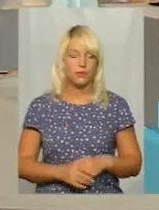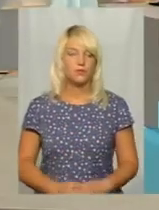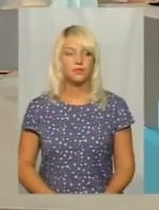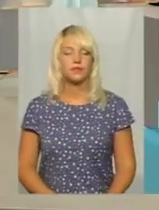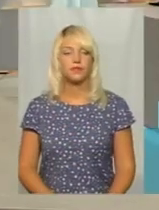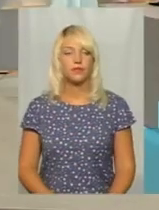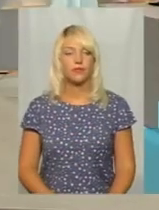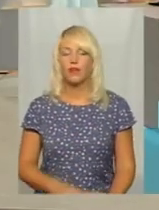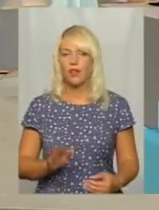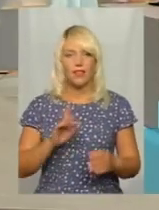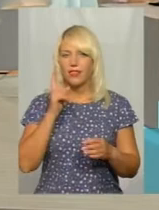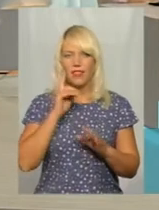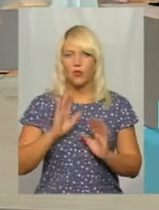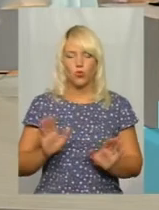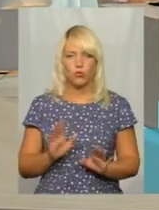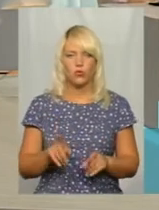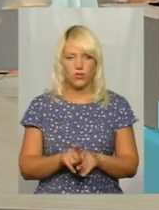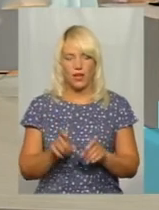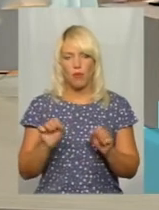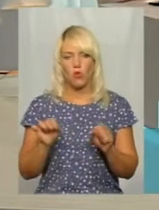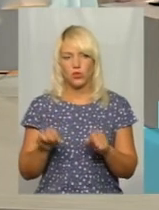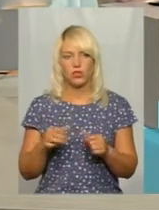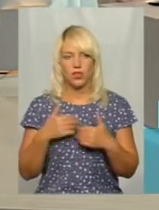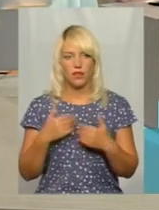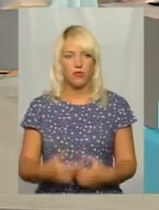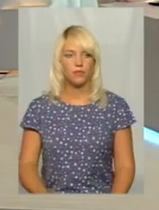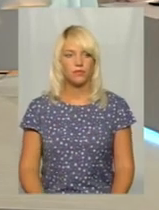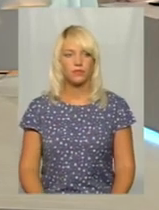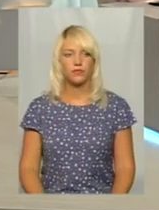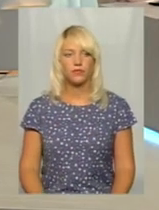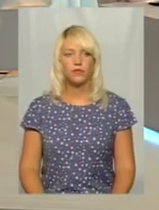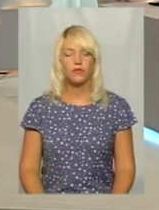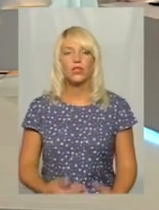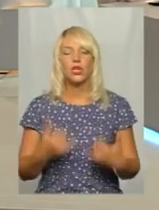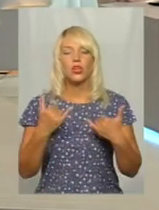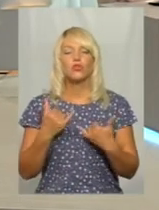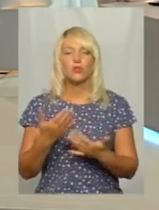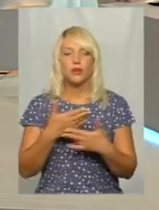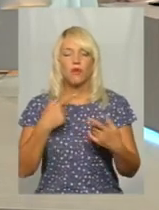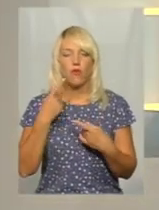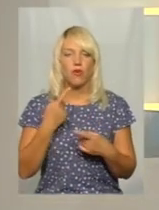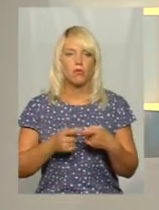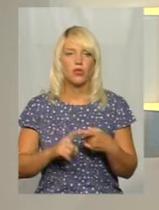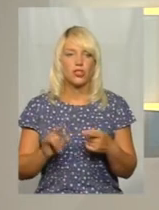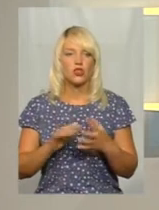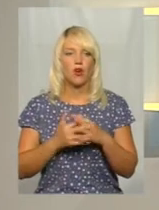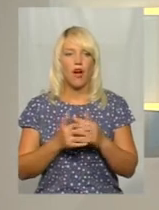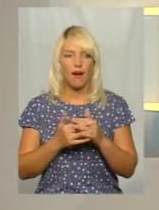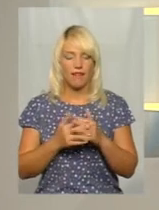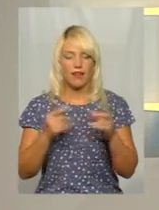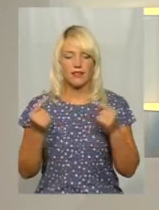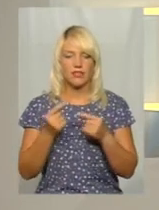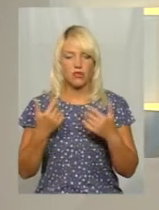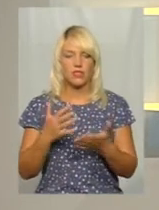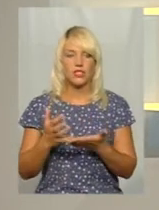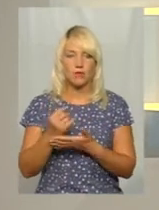Не думаю, що таке можливо. Зрозуміло. Ми сьогодні говоримо про те, що аграрі і зернові збирають, але вже